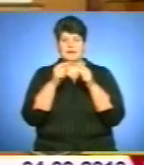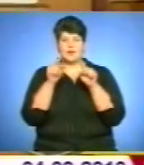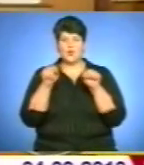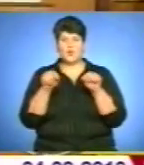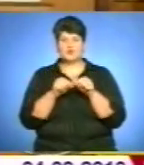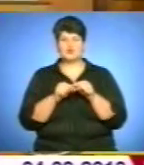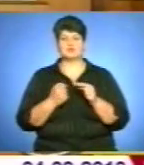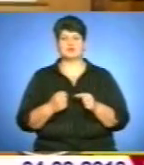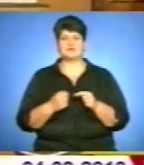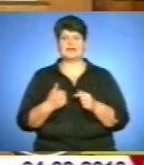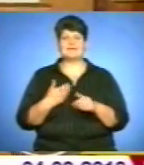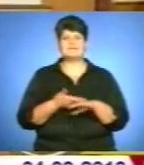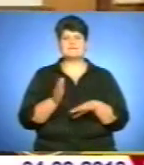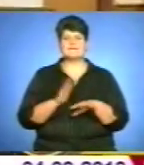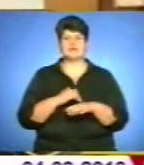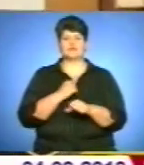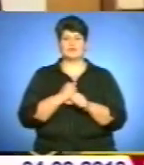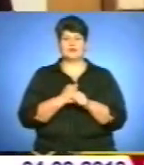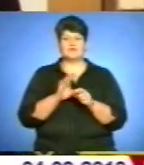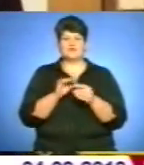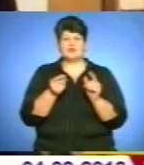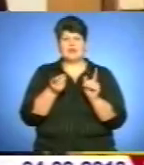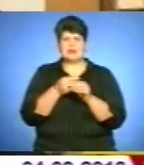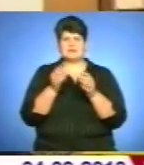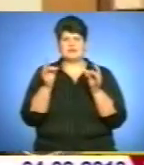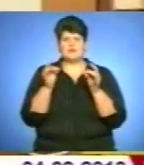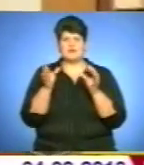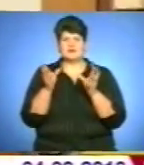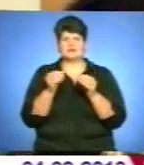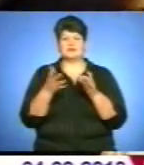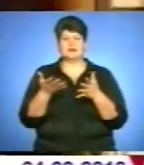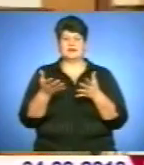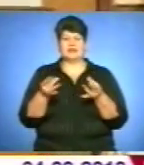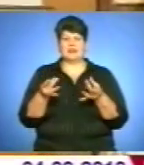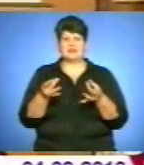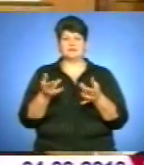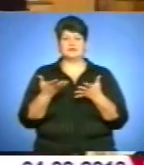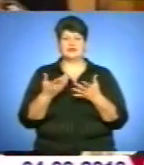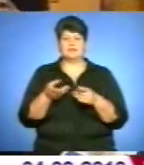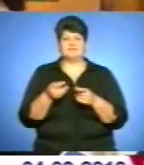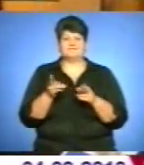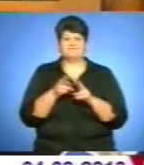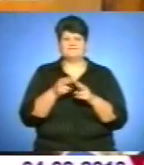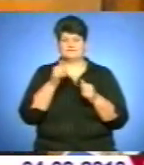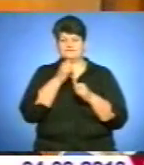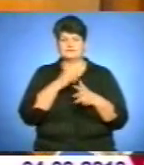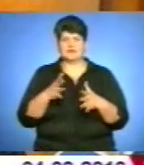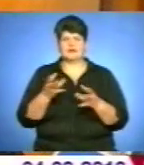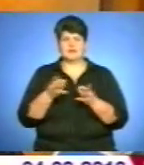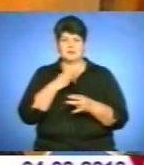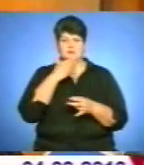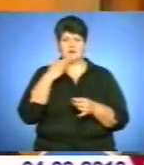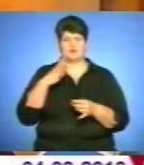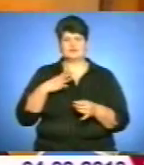дуже тяжко робити, бо все ліпиться до пальців і коли приліплюєш, воно відліплюється і багато терпіння.